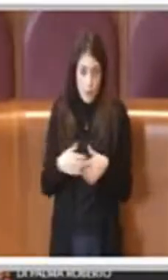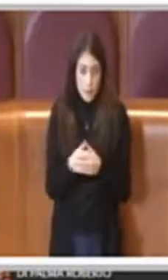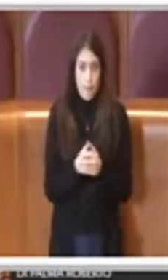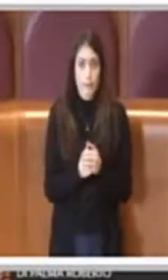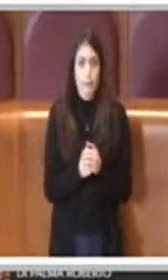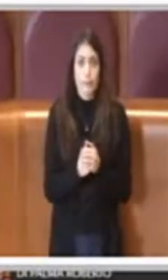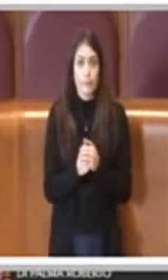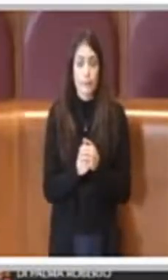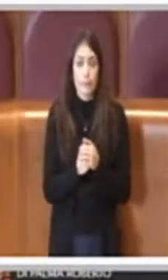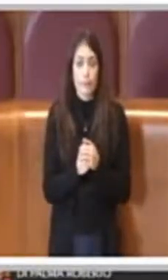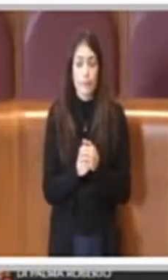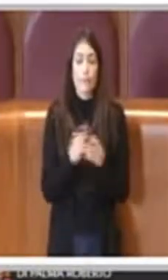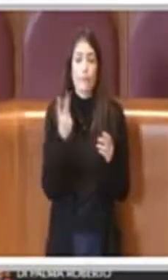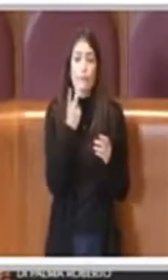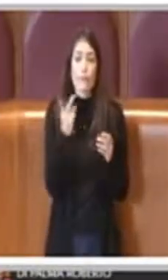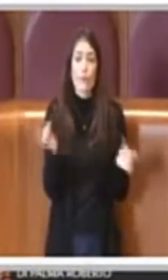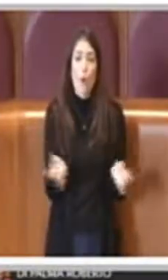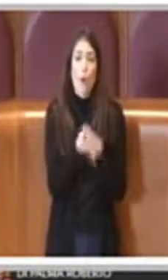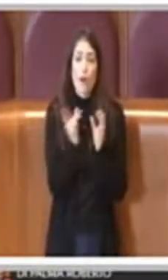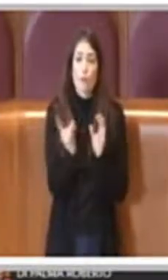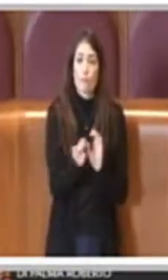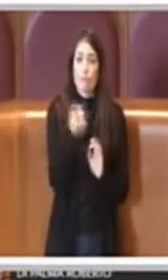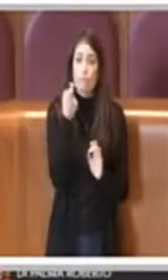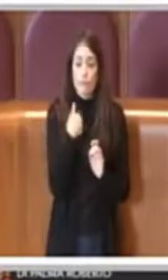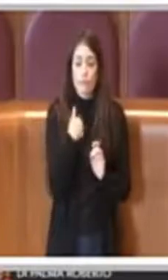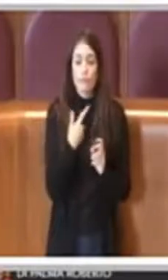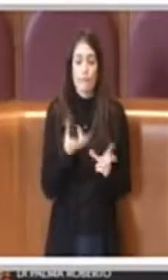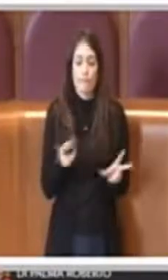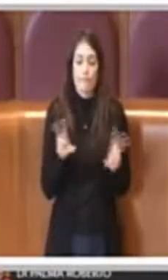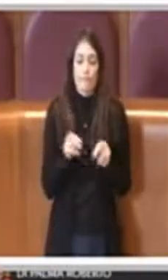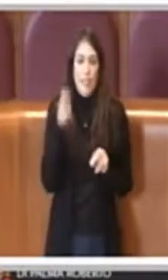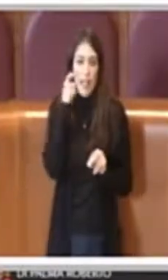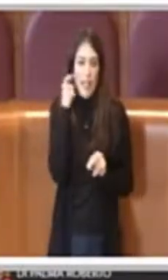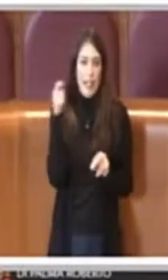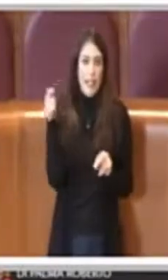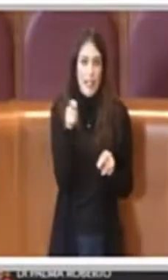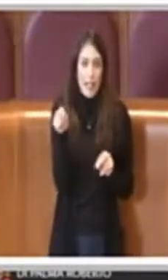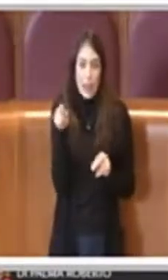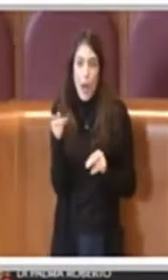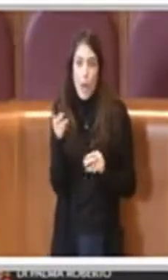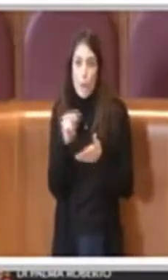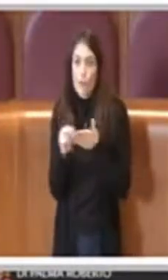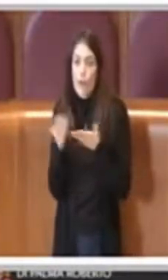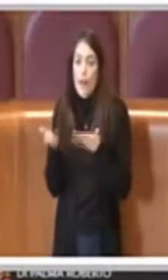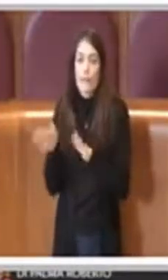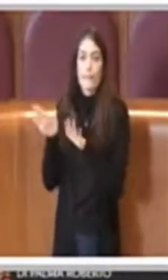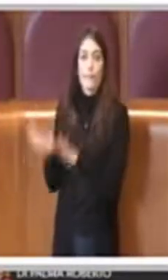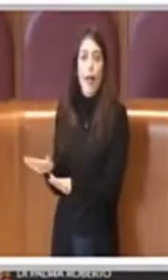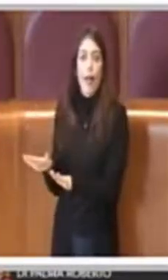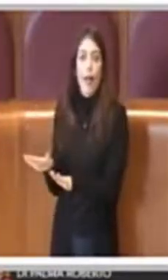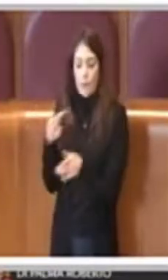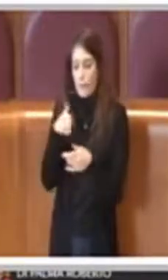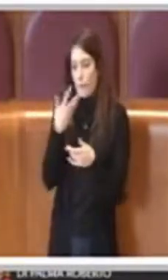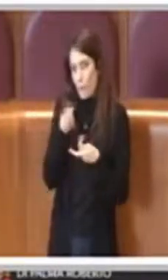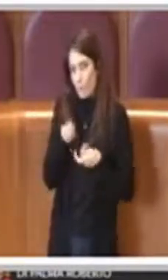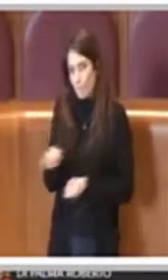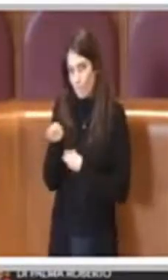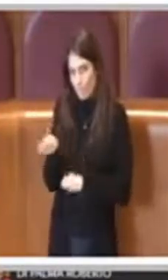Tuttavia colgo questo indirizzo come ennesimo richiamo agli uffici immobili in questo momento su questa tematica.